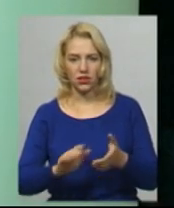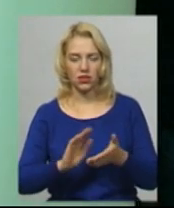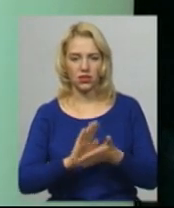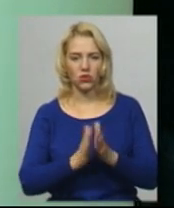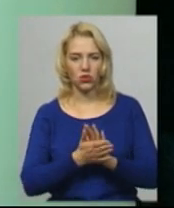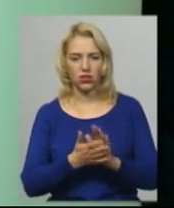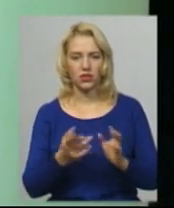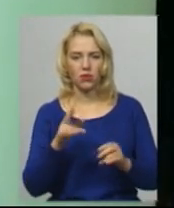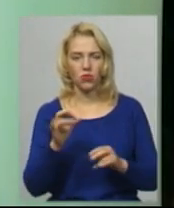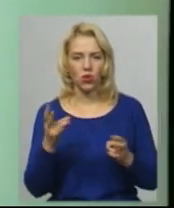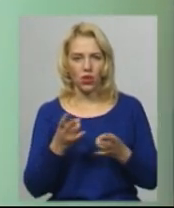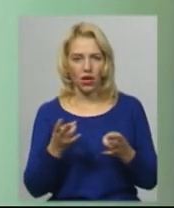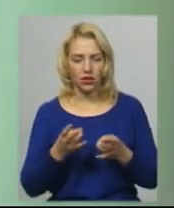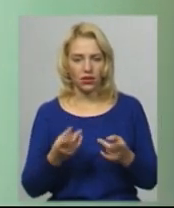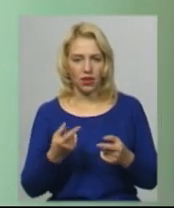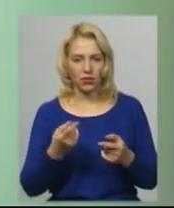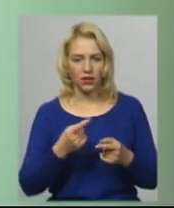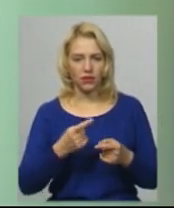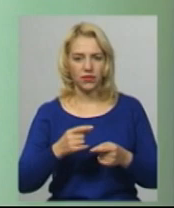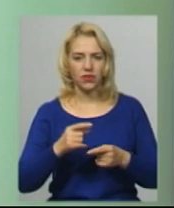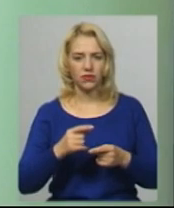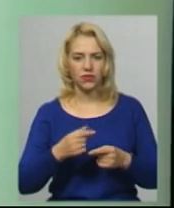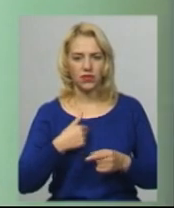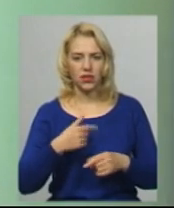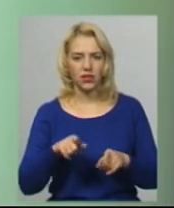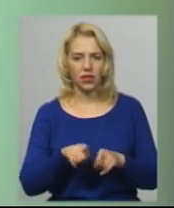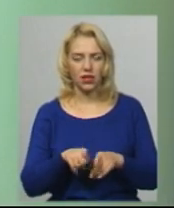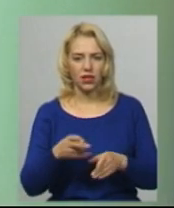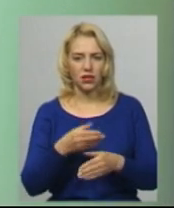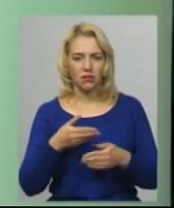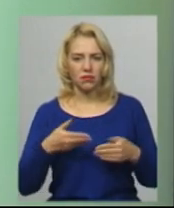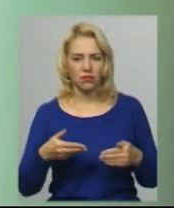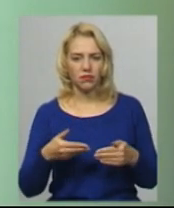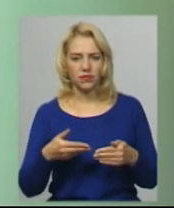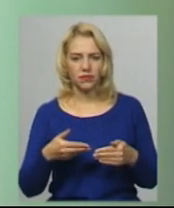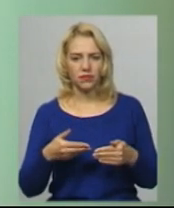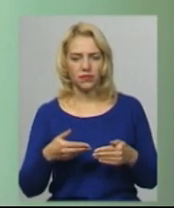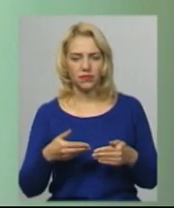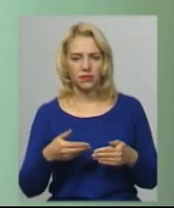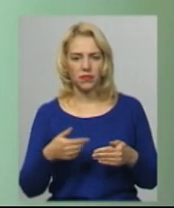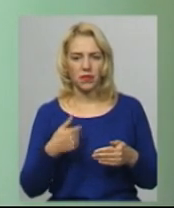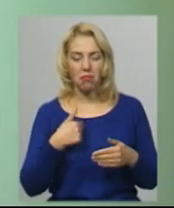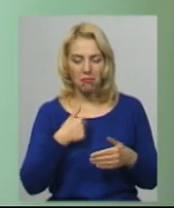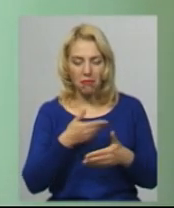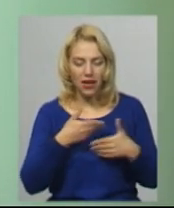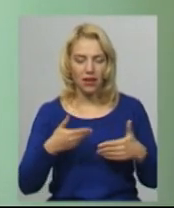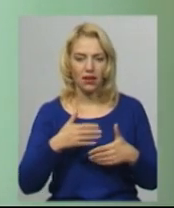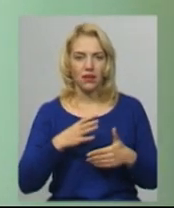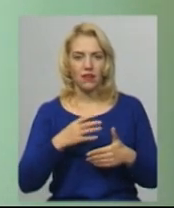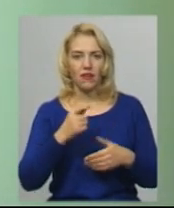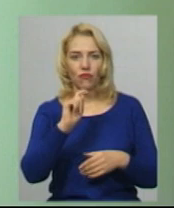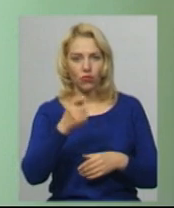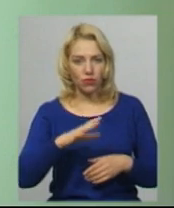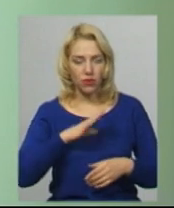в країні, дійсно. І може ви так то не розумієте, ми, хто були в боротьбі, як ми це розуміємо, як ніхто. Ми